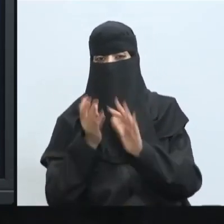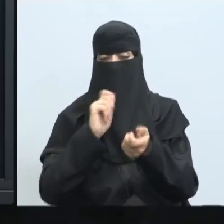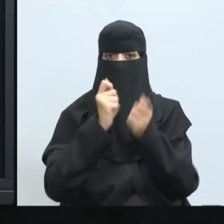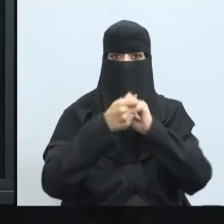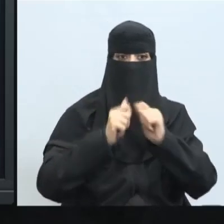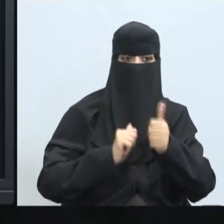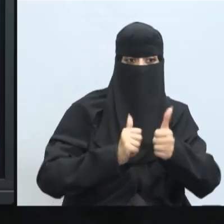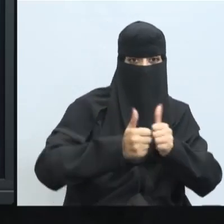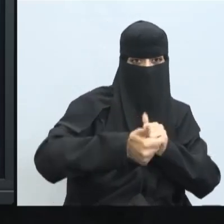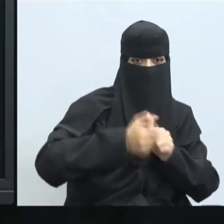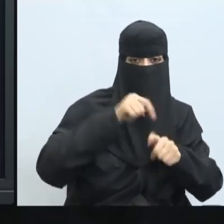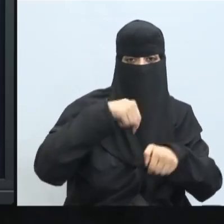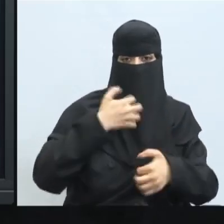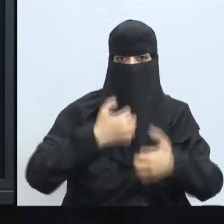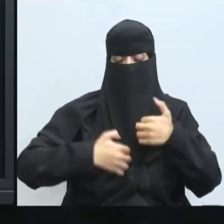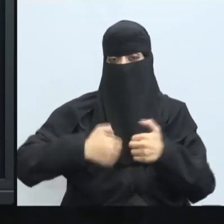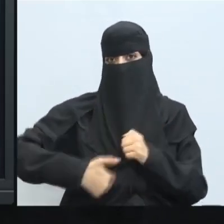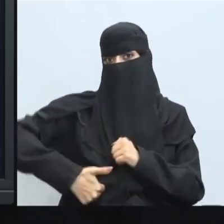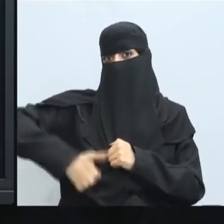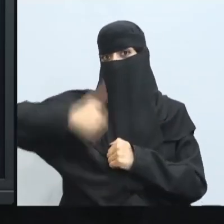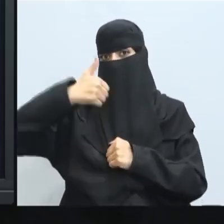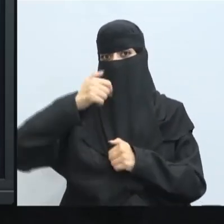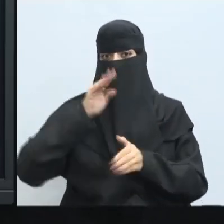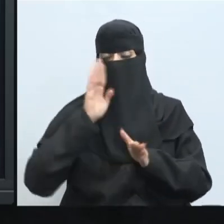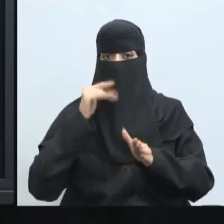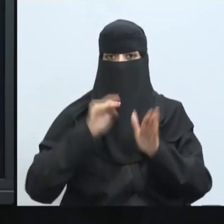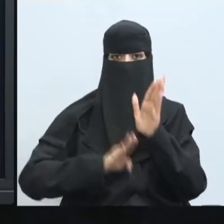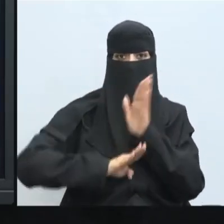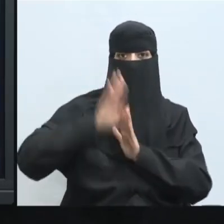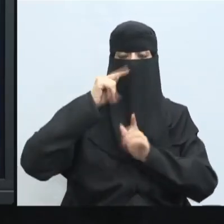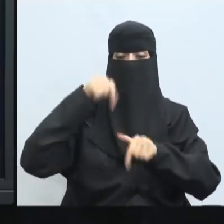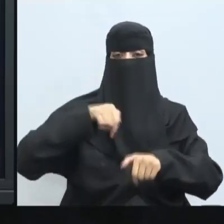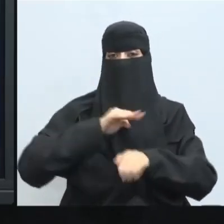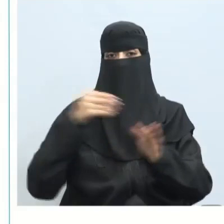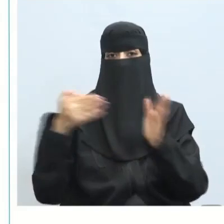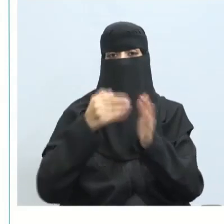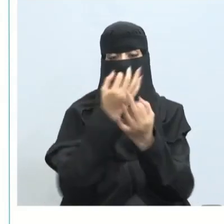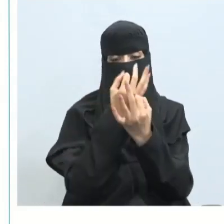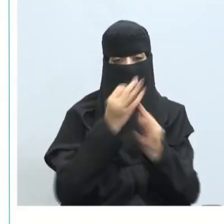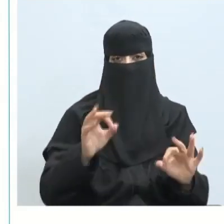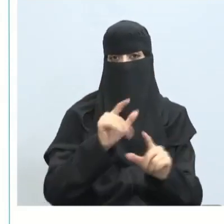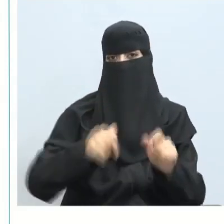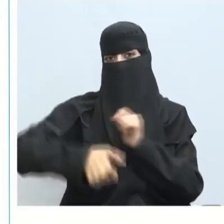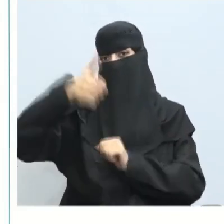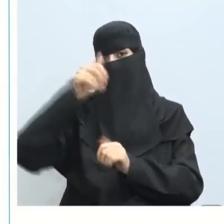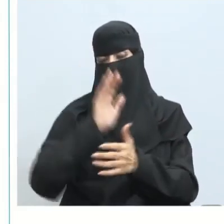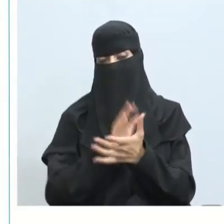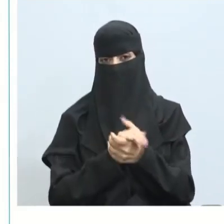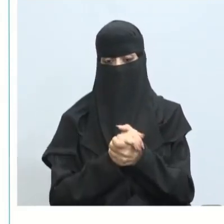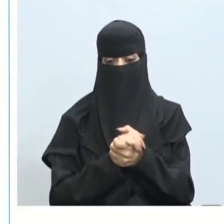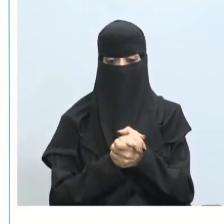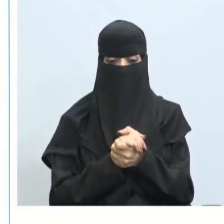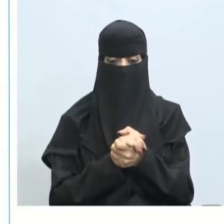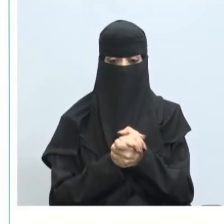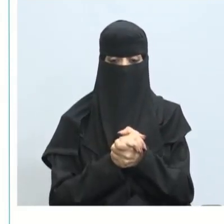تحدي وبالتالي يشعر الشخص بالإنجاز والتقدم وهذا ما نقصده في عملية النجاح والتقدم